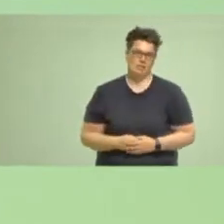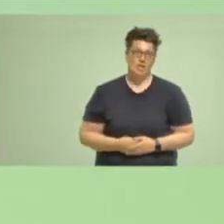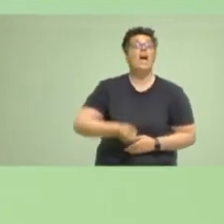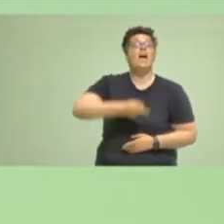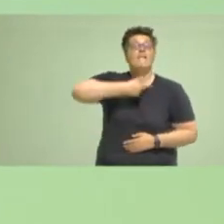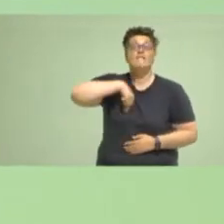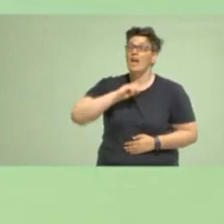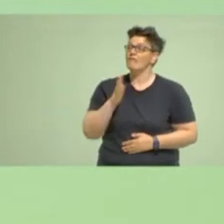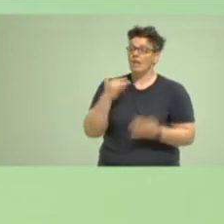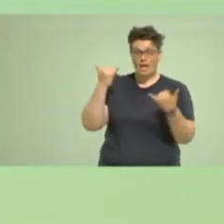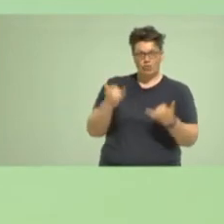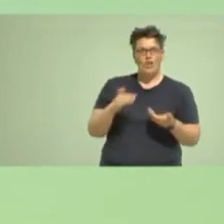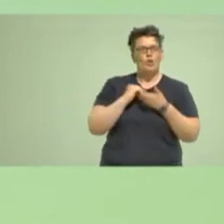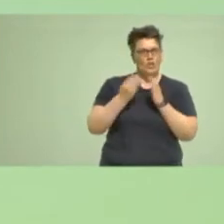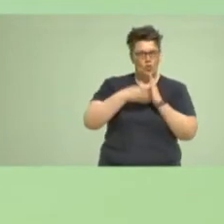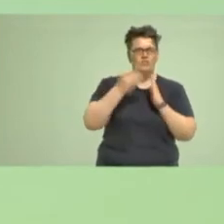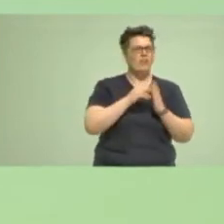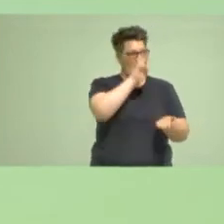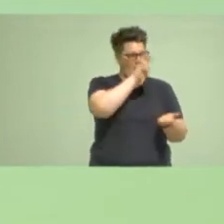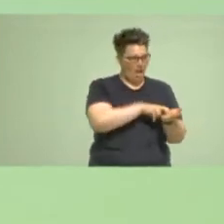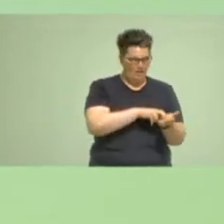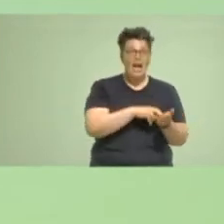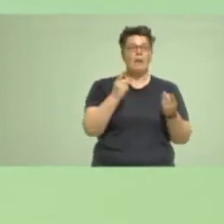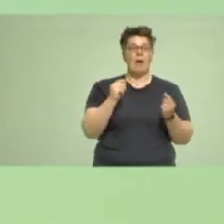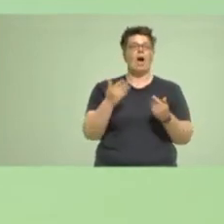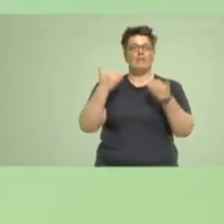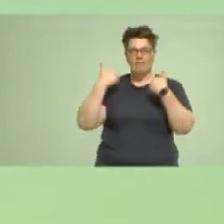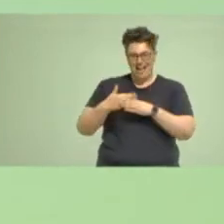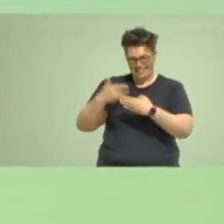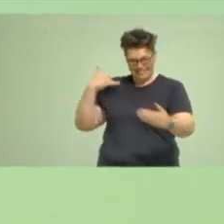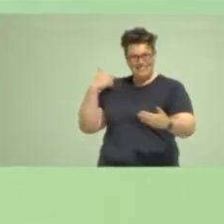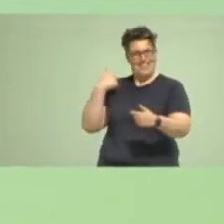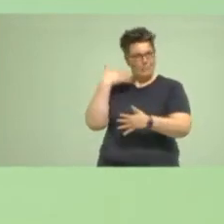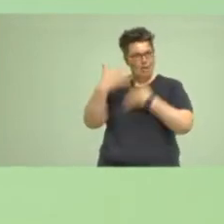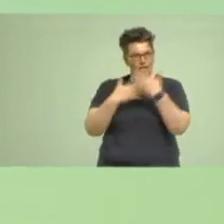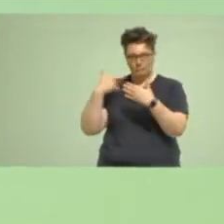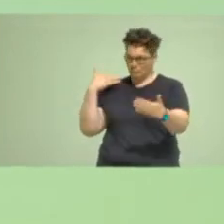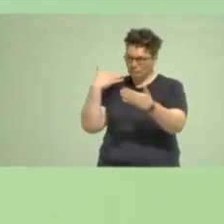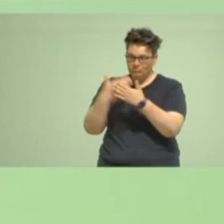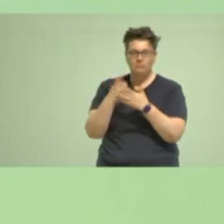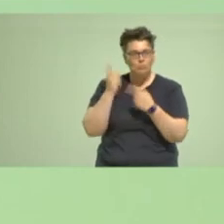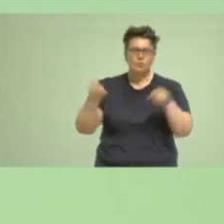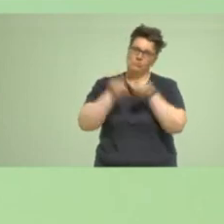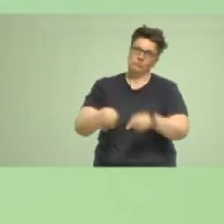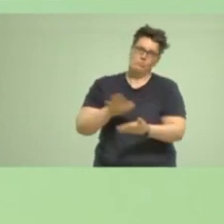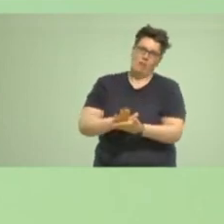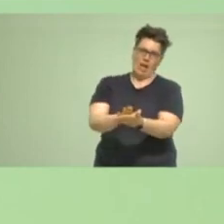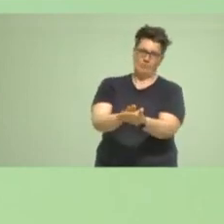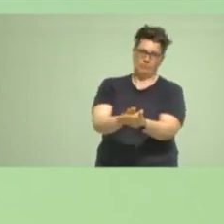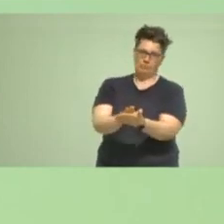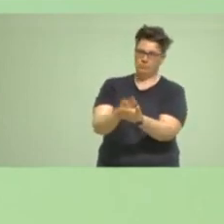zustimmen sollten. Die Zeiten sind so ernst, dass gerade unsere